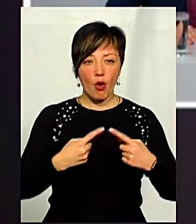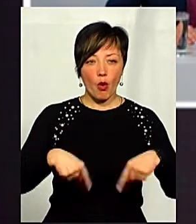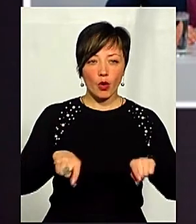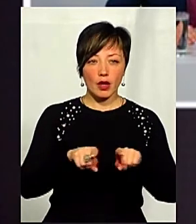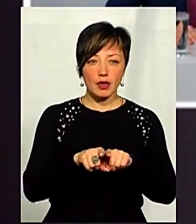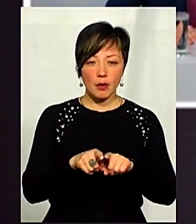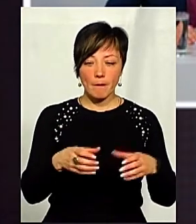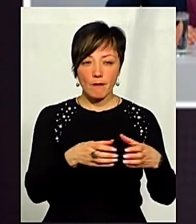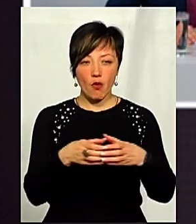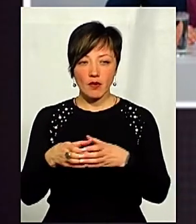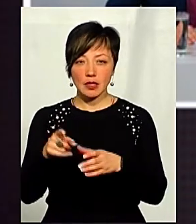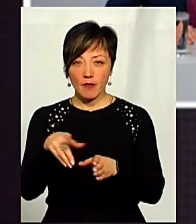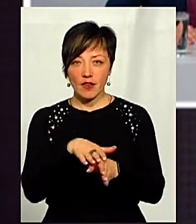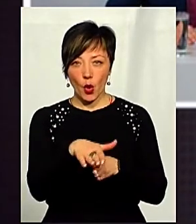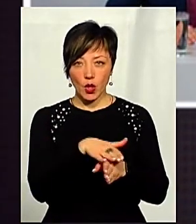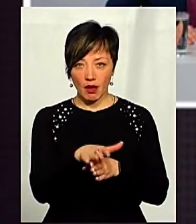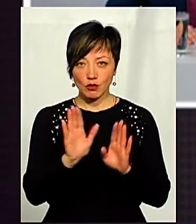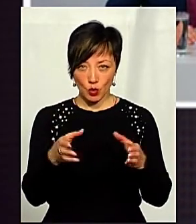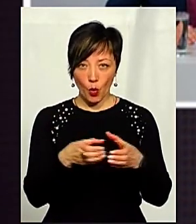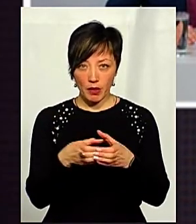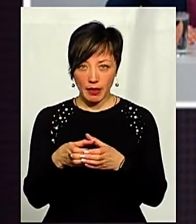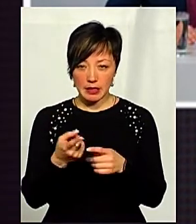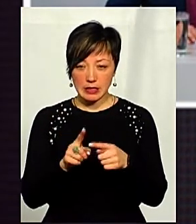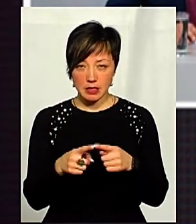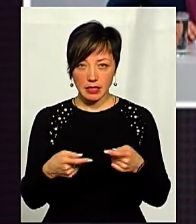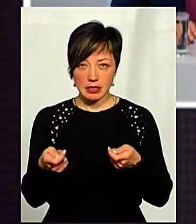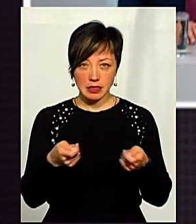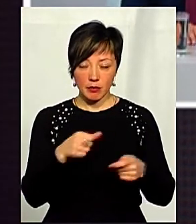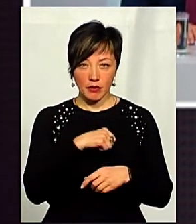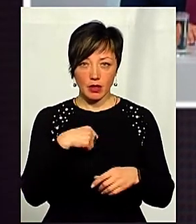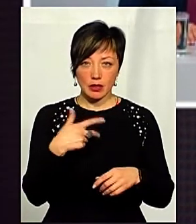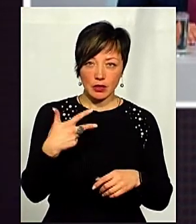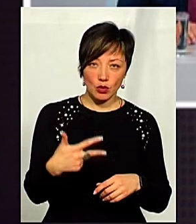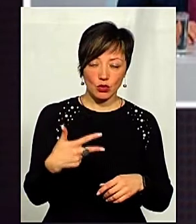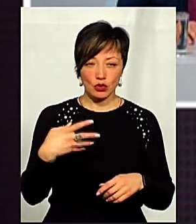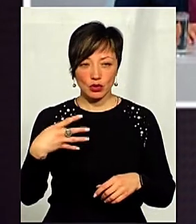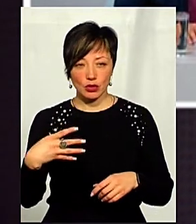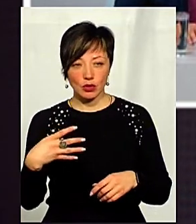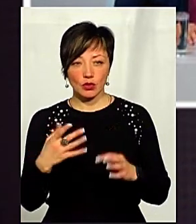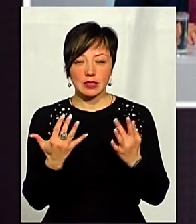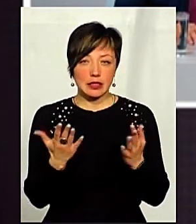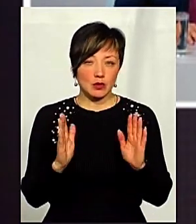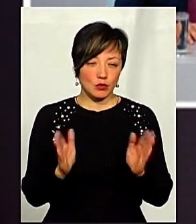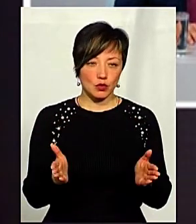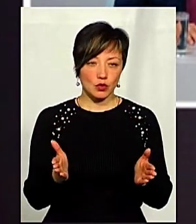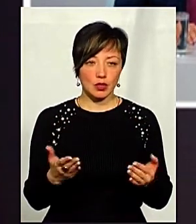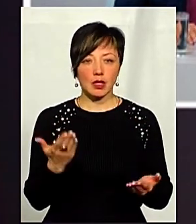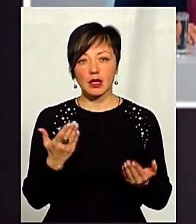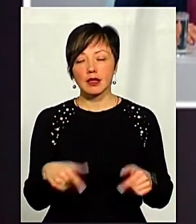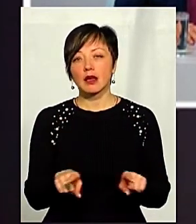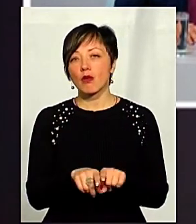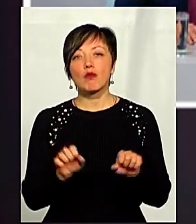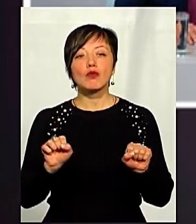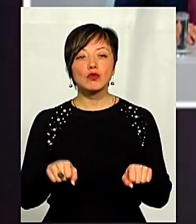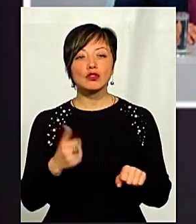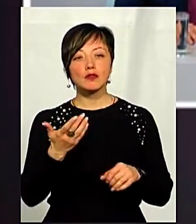або повіти, чи будуть там виконавчі комітети цих певних органів самоврядування, трьох, чотирьох, чи скільки їх буде. Якщо так, то які,